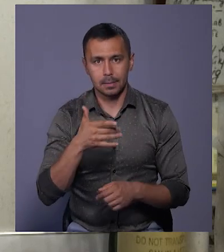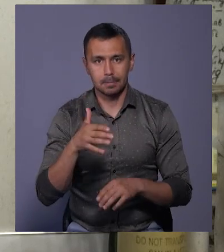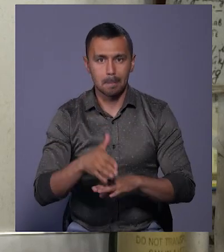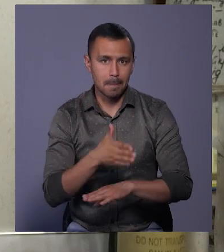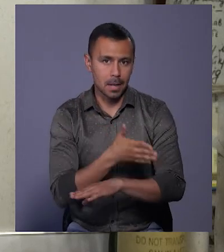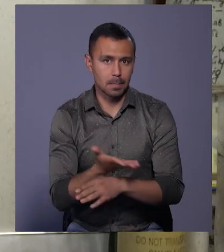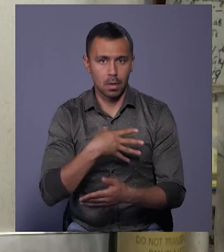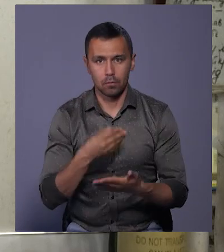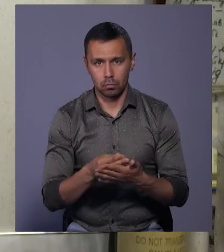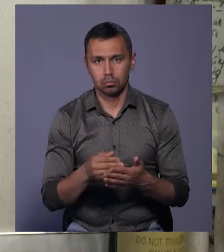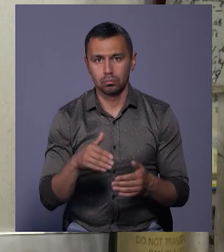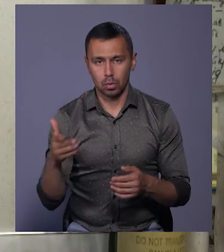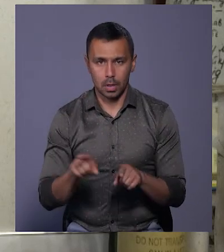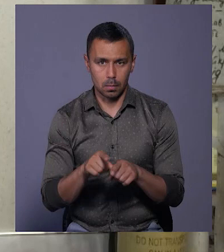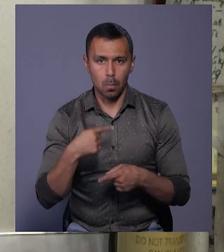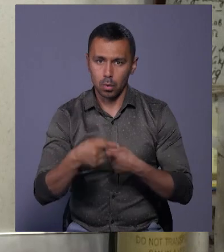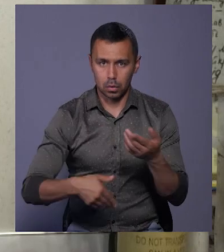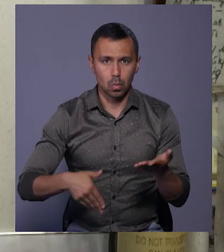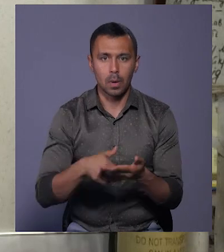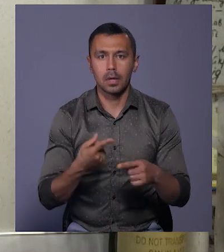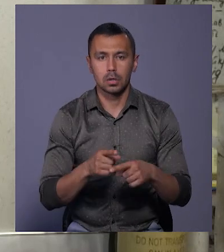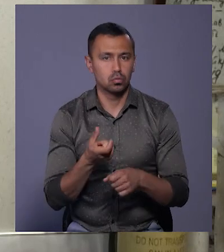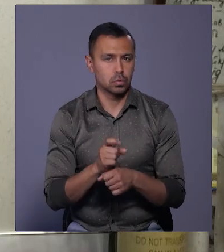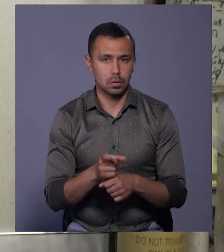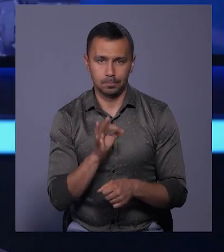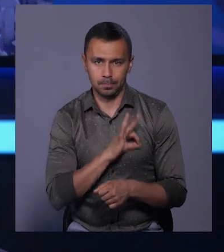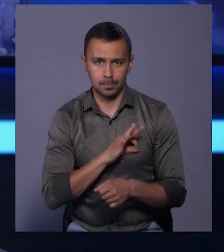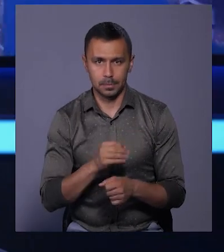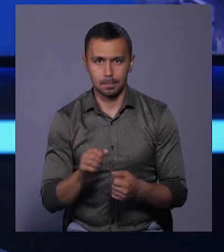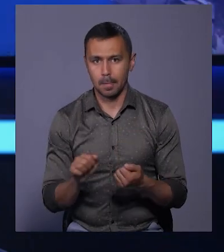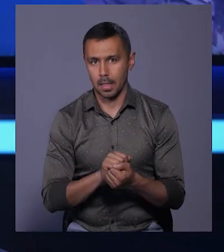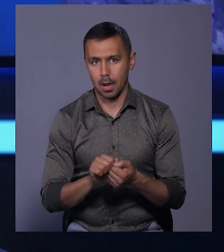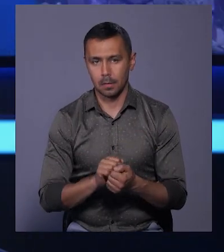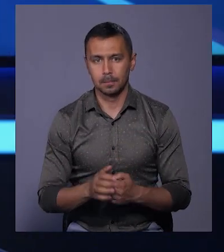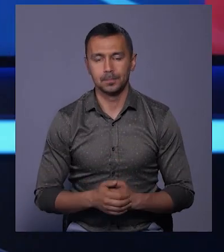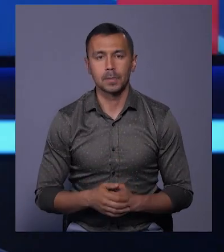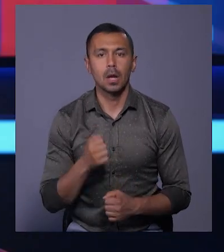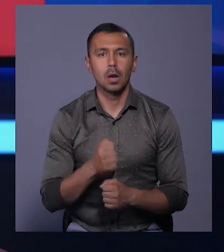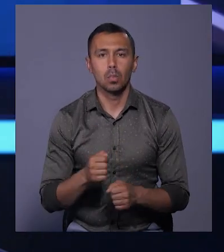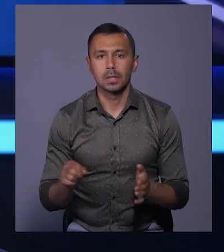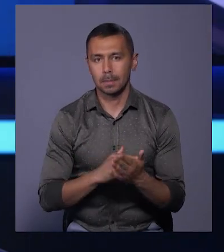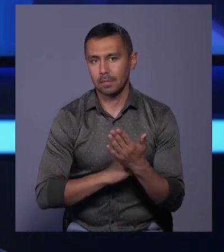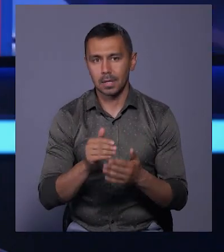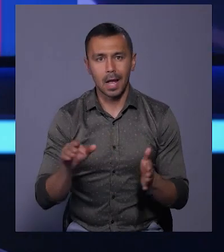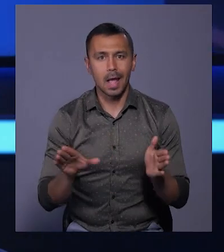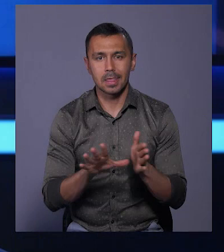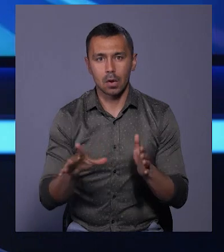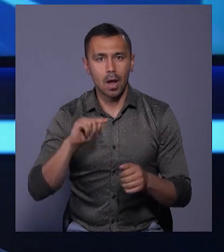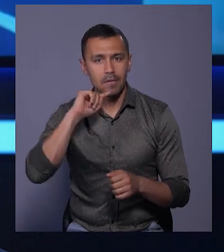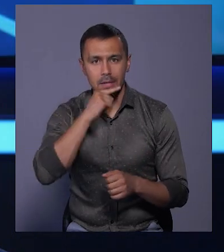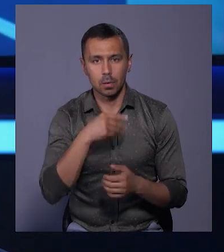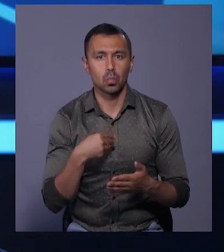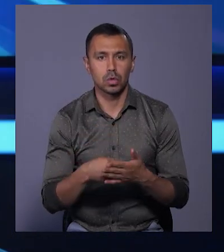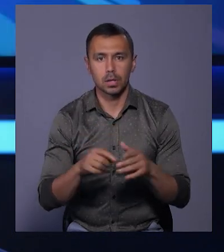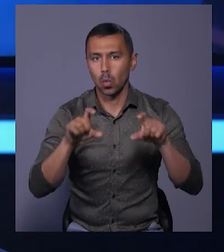ми зі свого боку так само постійно допомагаємо, бо це дуже розхідний матеріал. Робота з підвищення енергоефективності